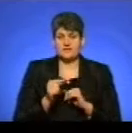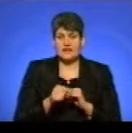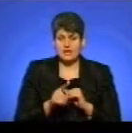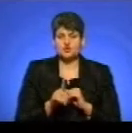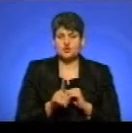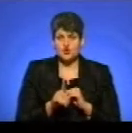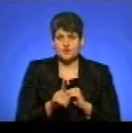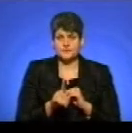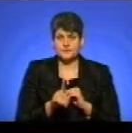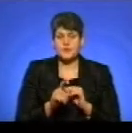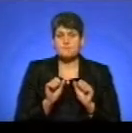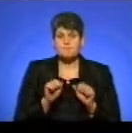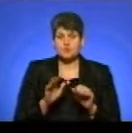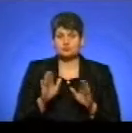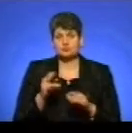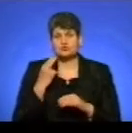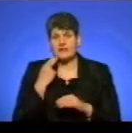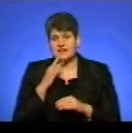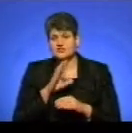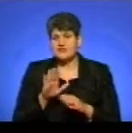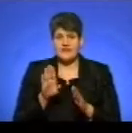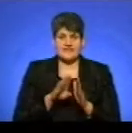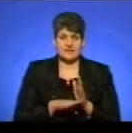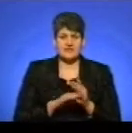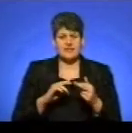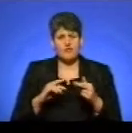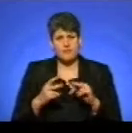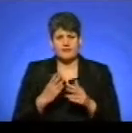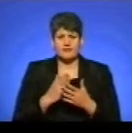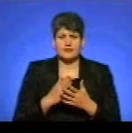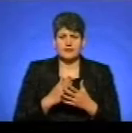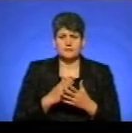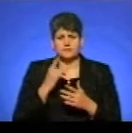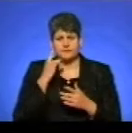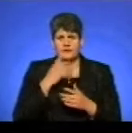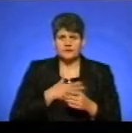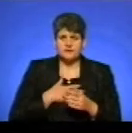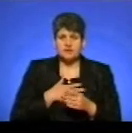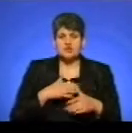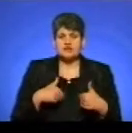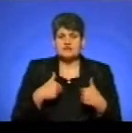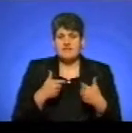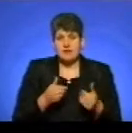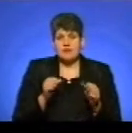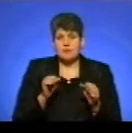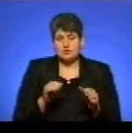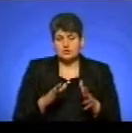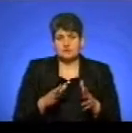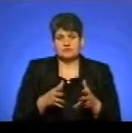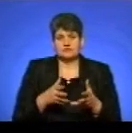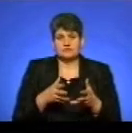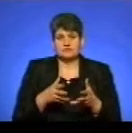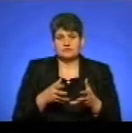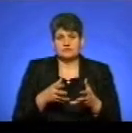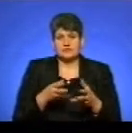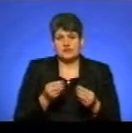що може бути краще, а не гірше. Навпаки, є опасіння, що звернення може призвести до гірших наслідків.